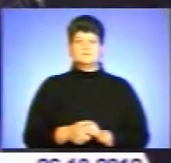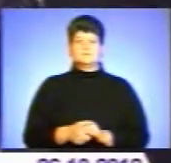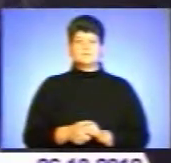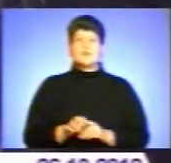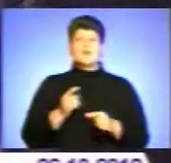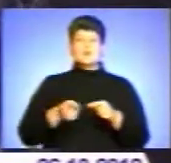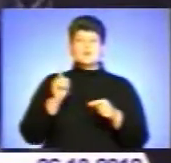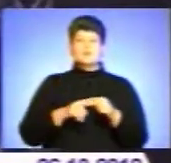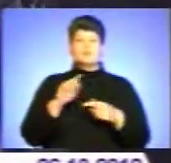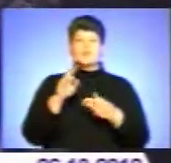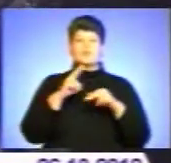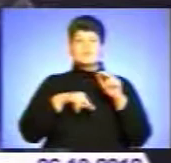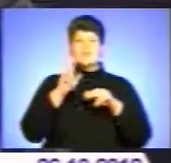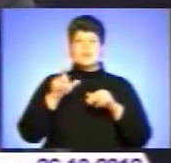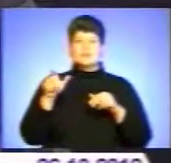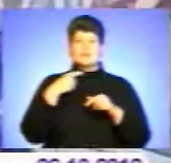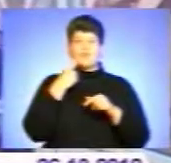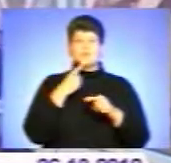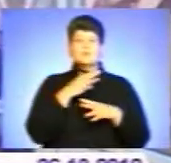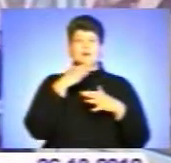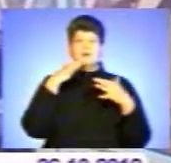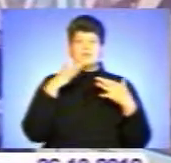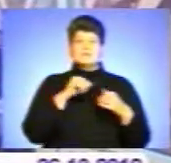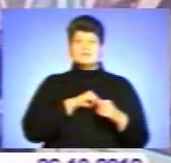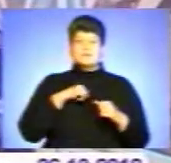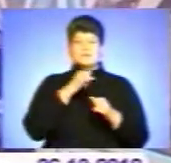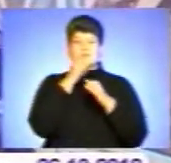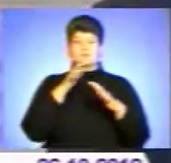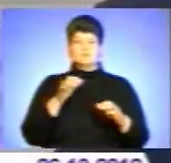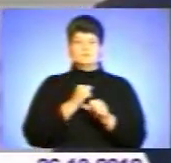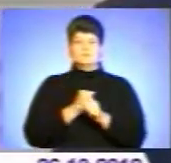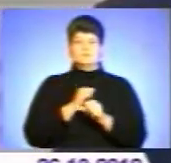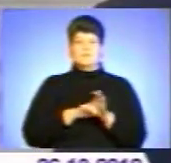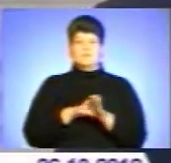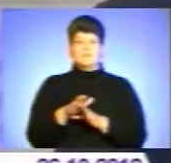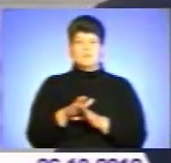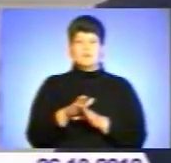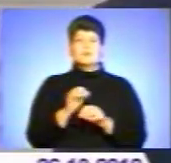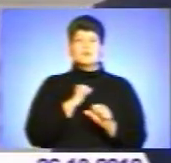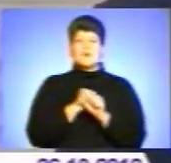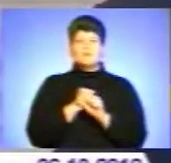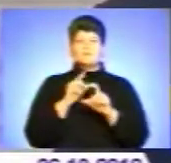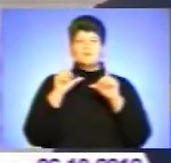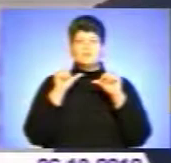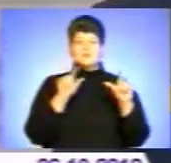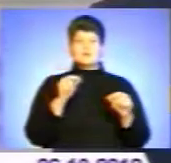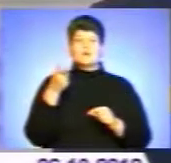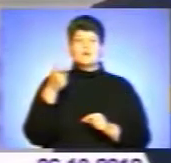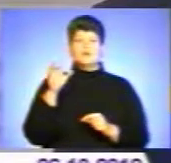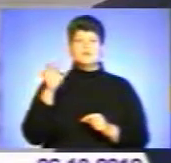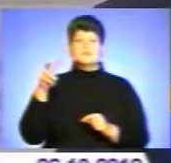Утім, будівельники кажуть, їх хоч і багато, проте самотужки вони б не впорались. При робочій поїздці в Голосільський район